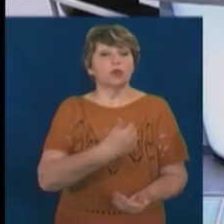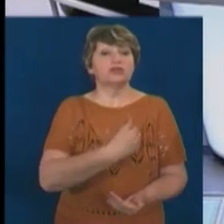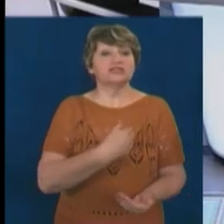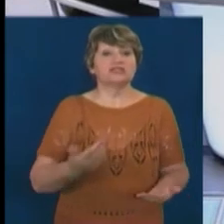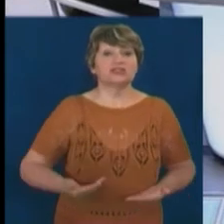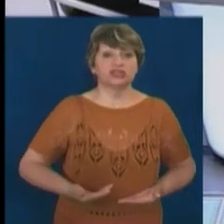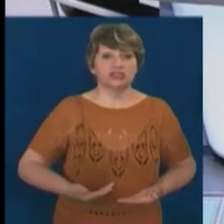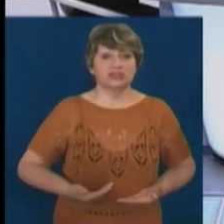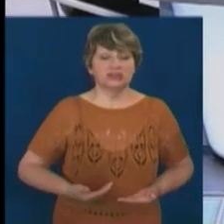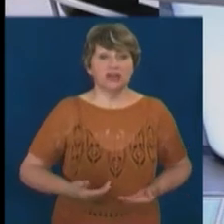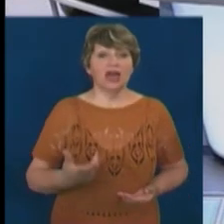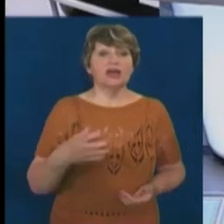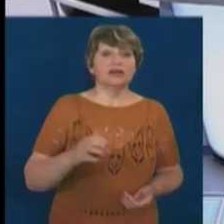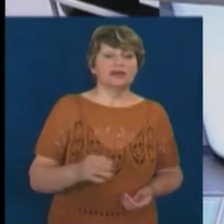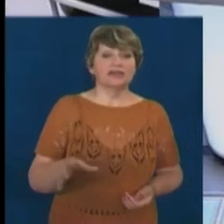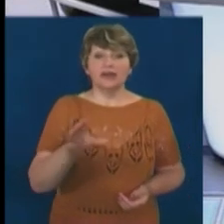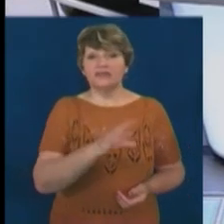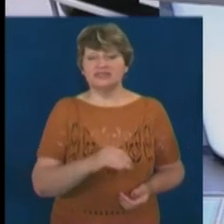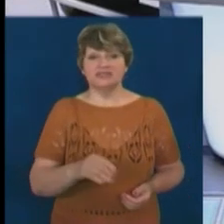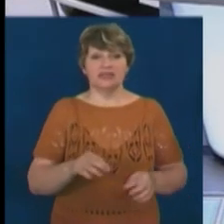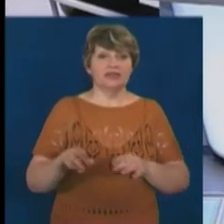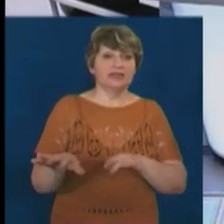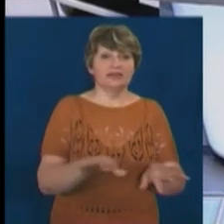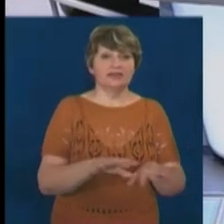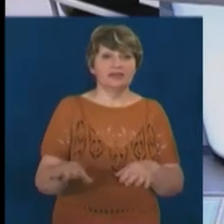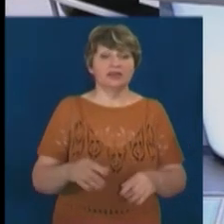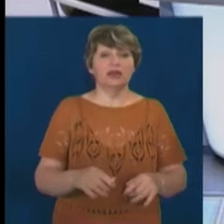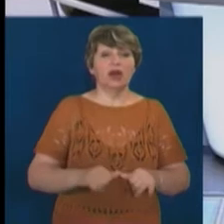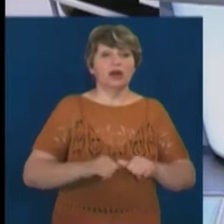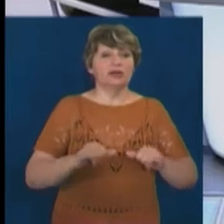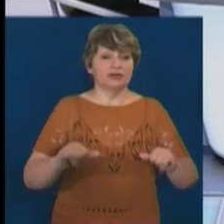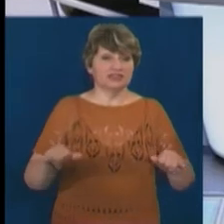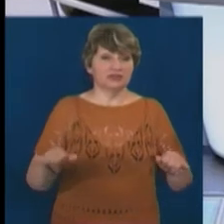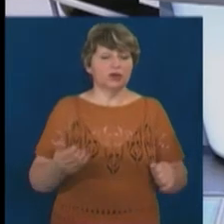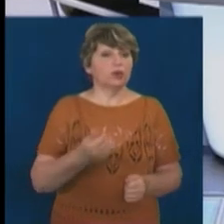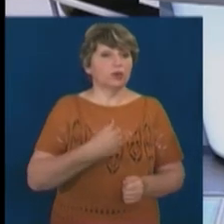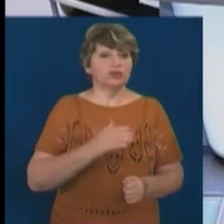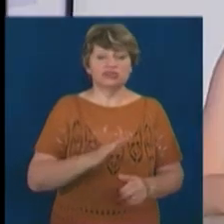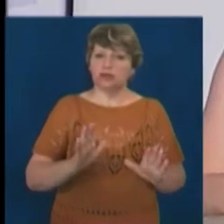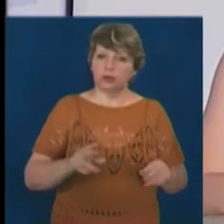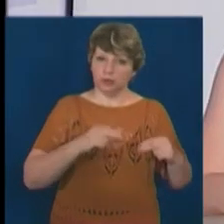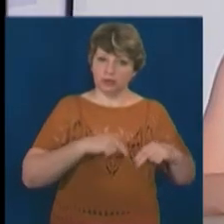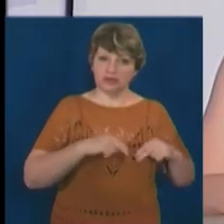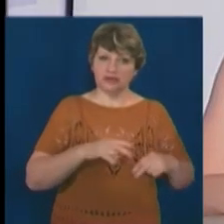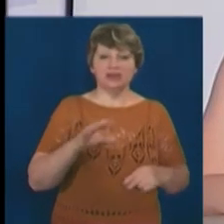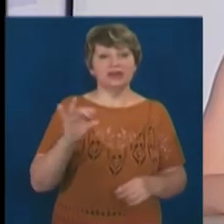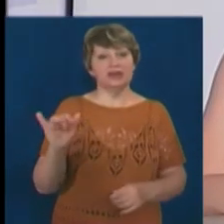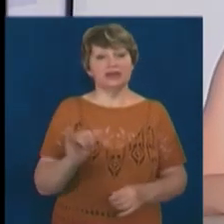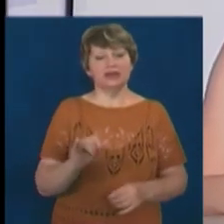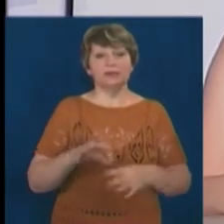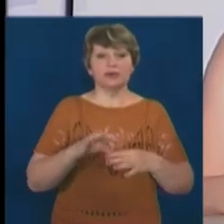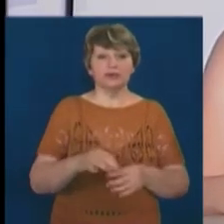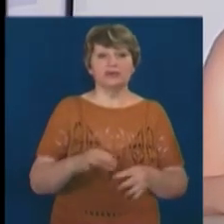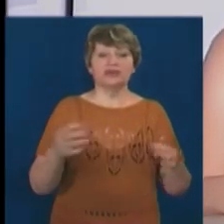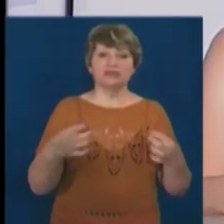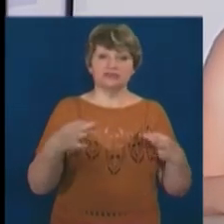те місто, в якому всі сфери твого життя достатньо добре розвинені. І там хочеться не тільки працювати, але й проводити вільний час,